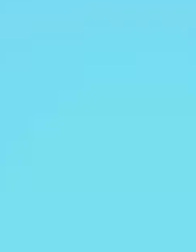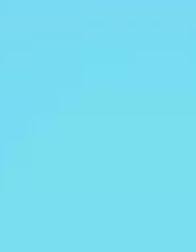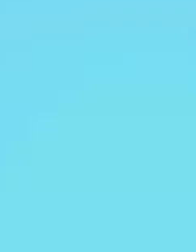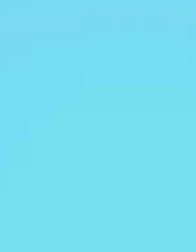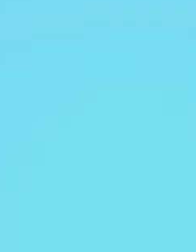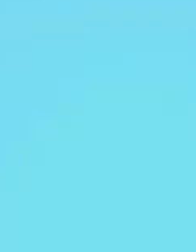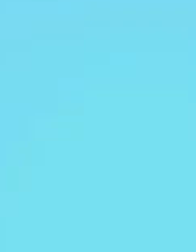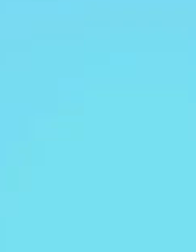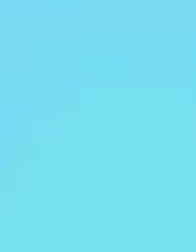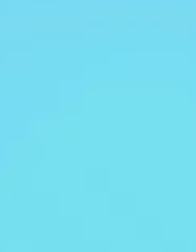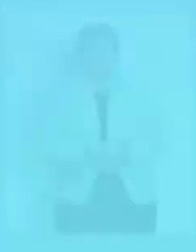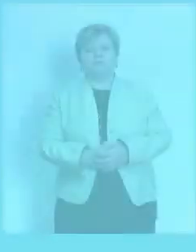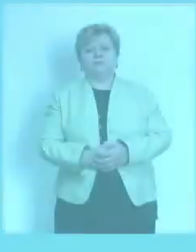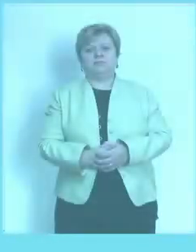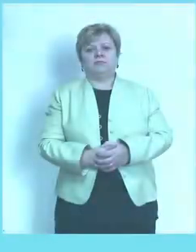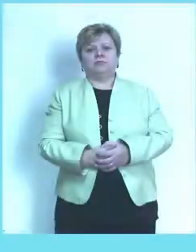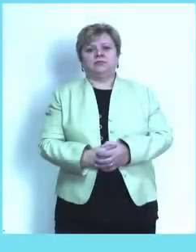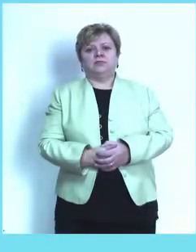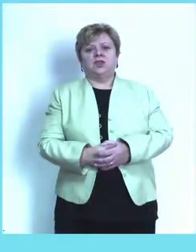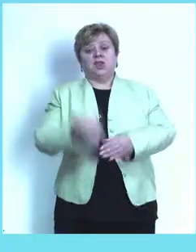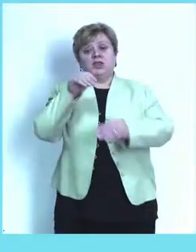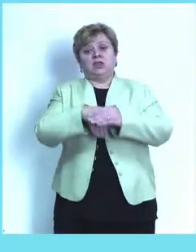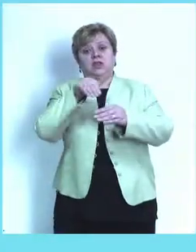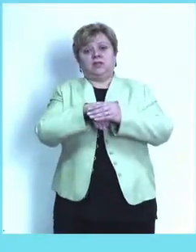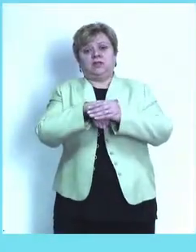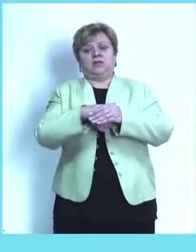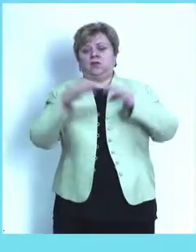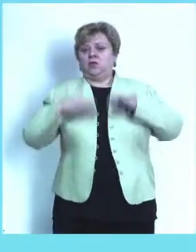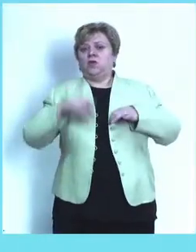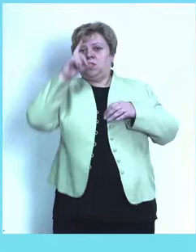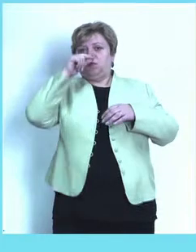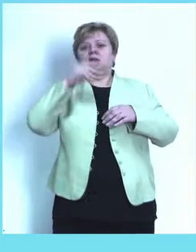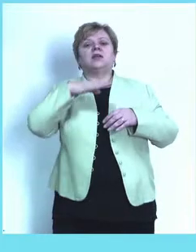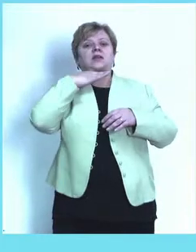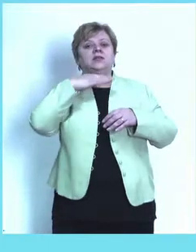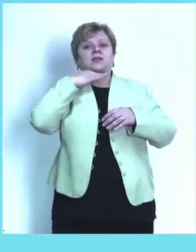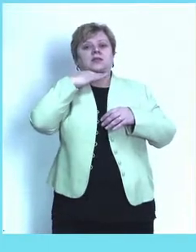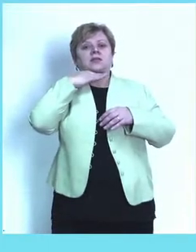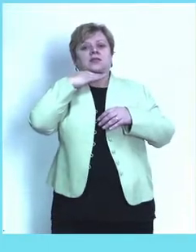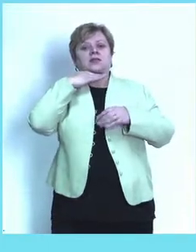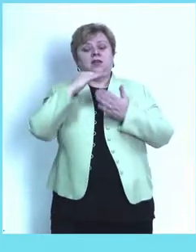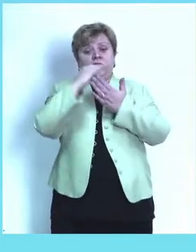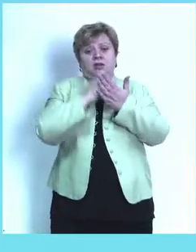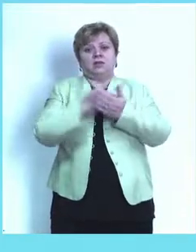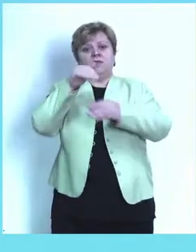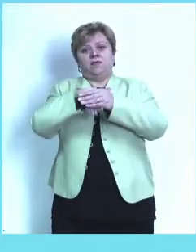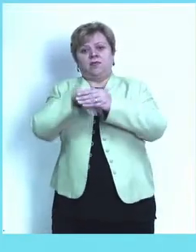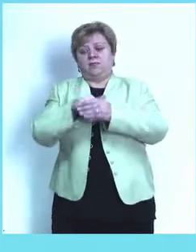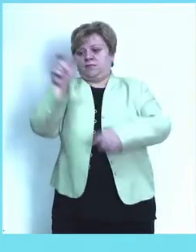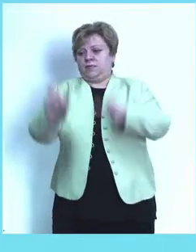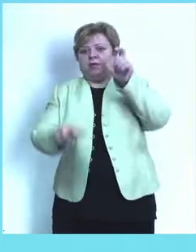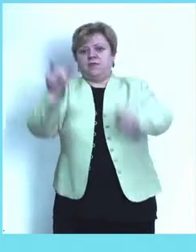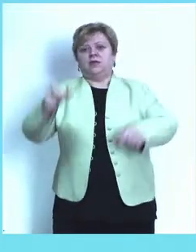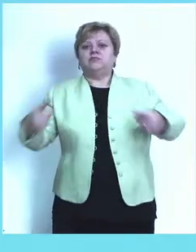Vanredni izbori za predsjednika opštine u opštini Gračanica. Registracija za glasanje osoba sa